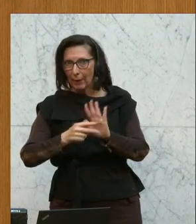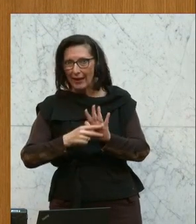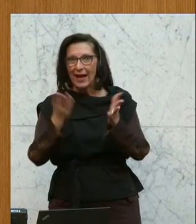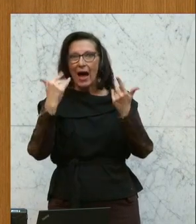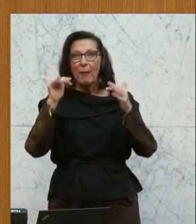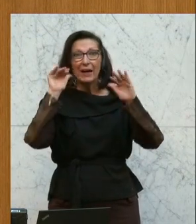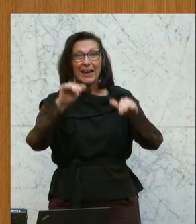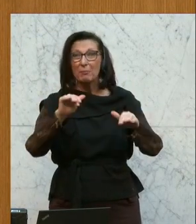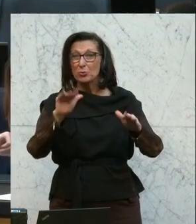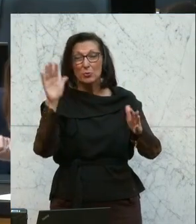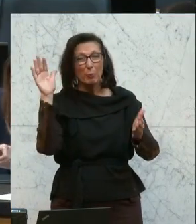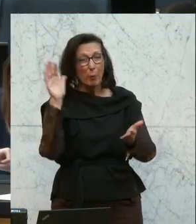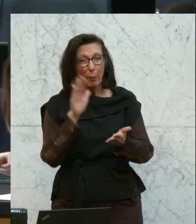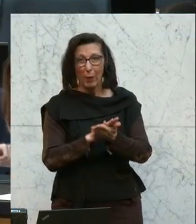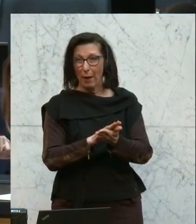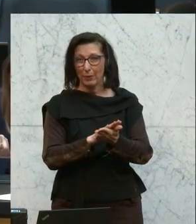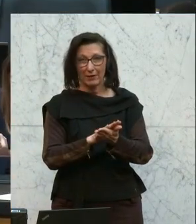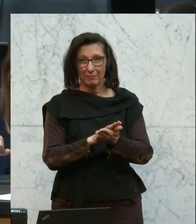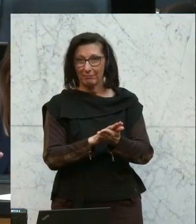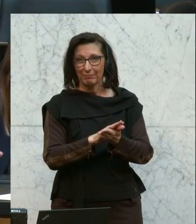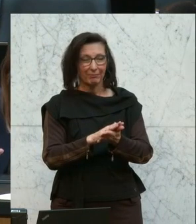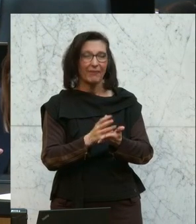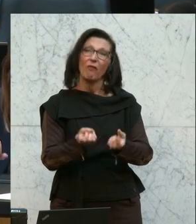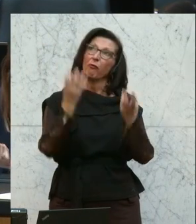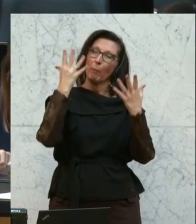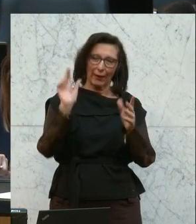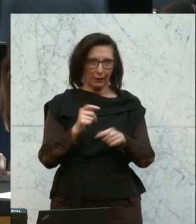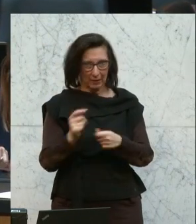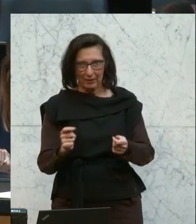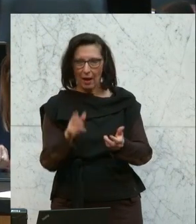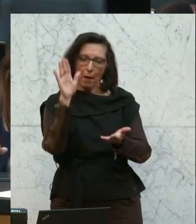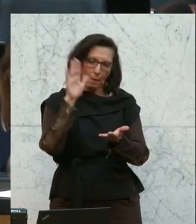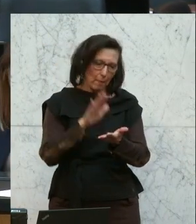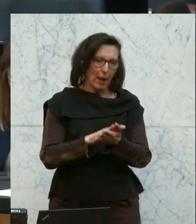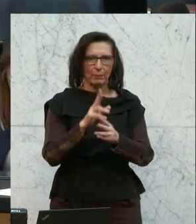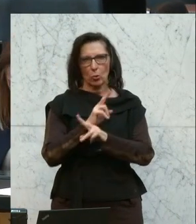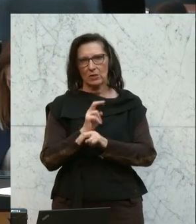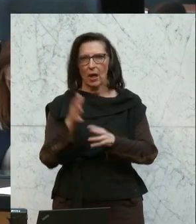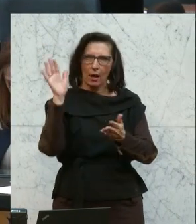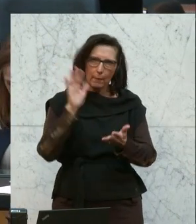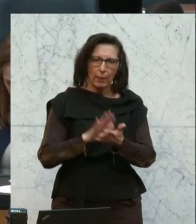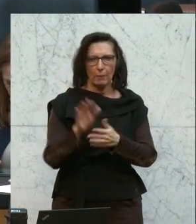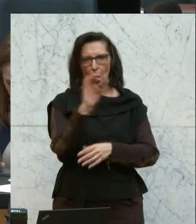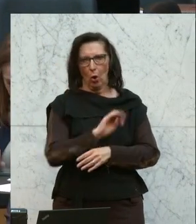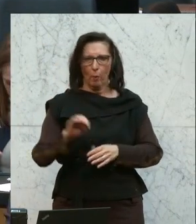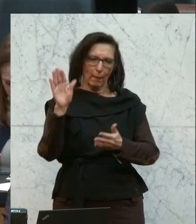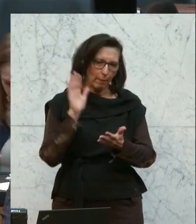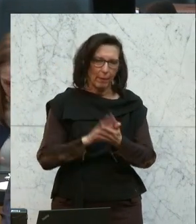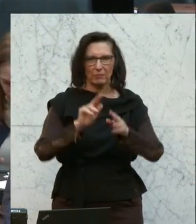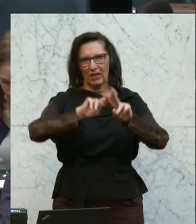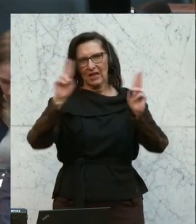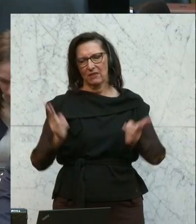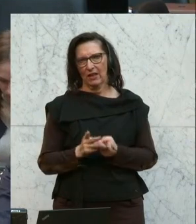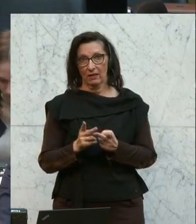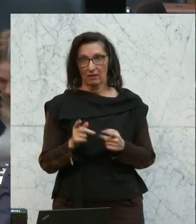geht nicht mehr weg. Das bleibt in Österreich, das bleibt in Europa, das bleibt global. Und entweder wir